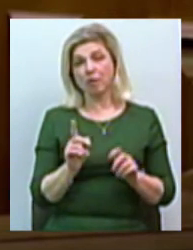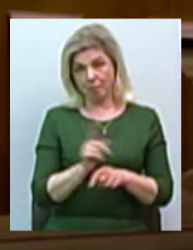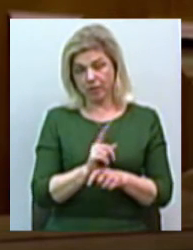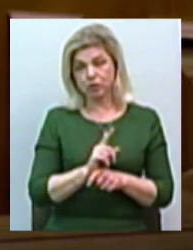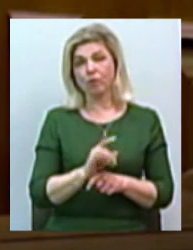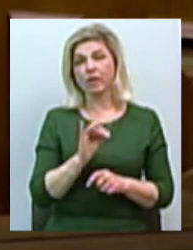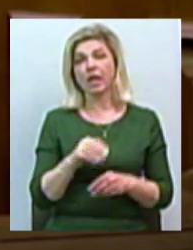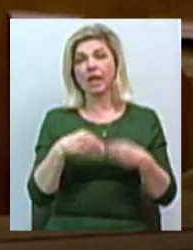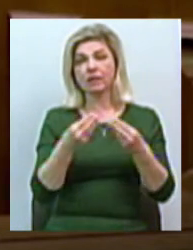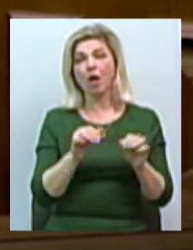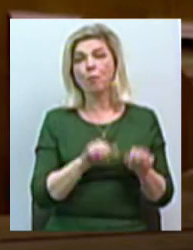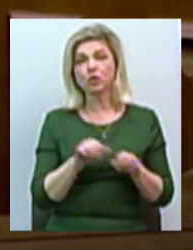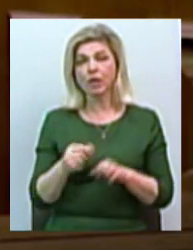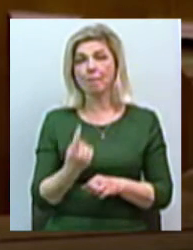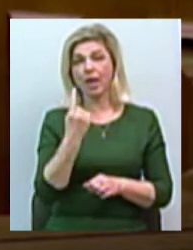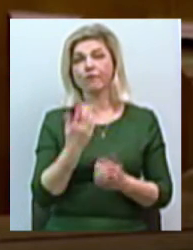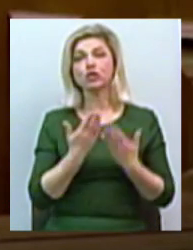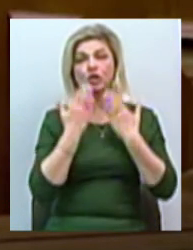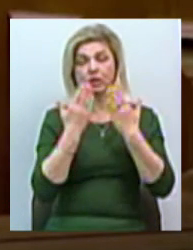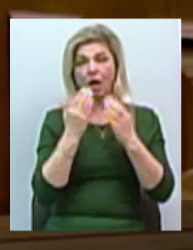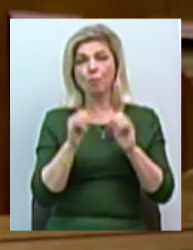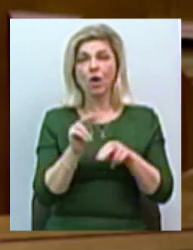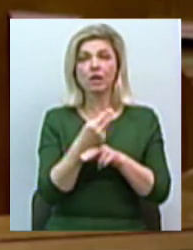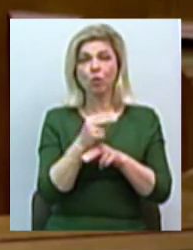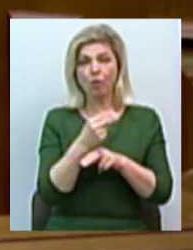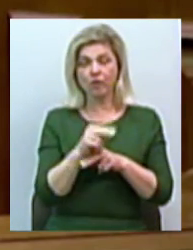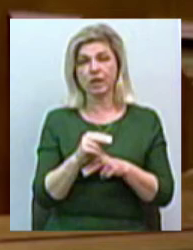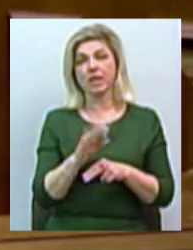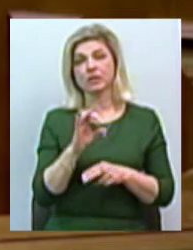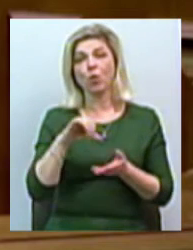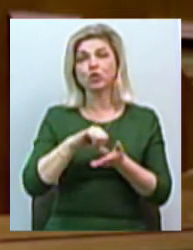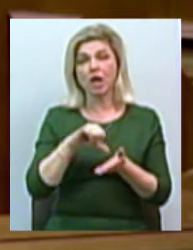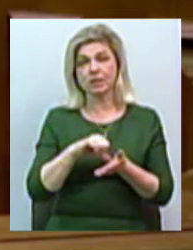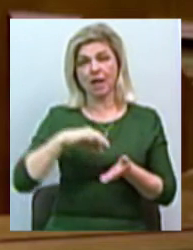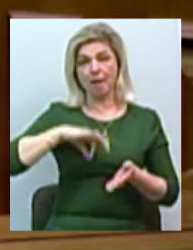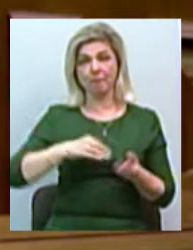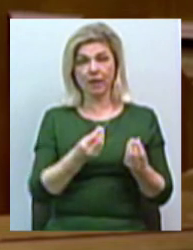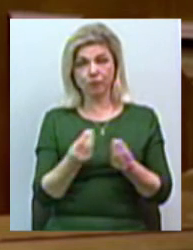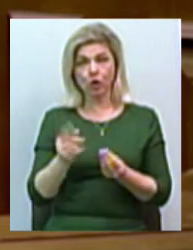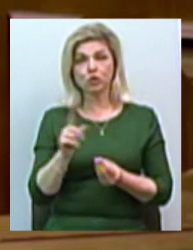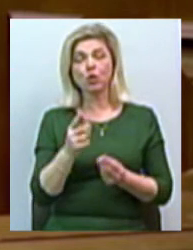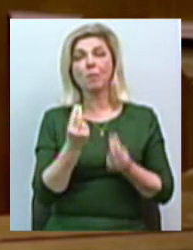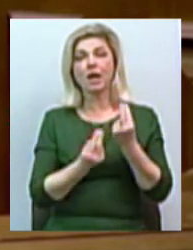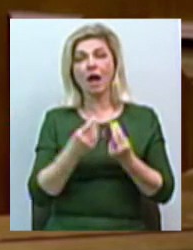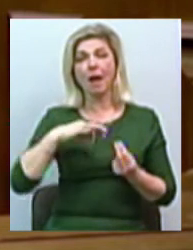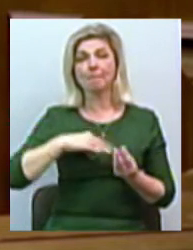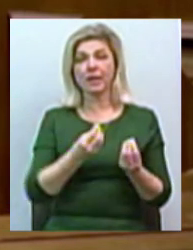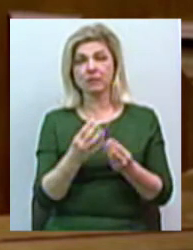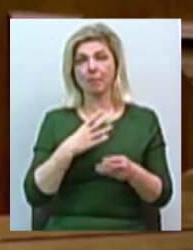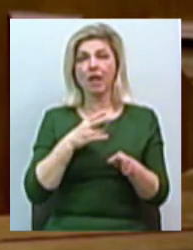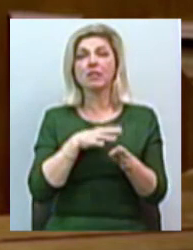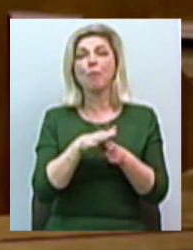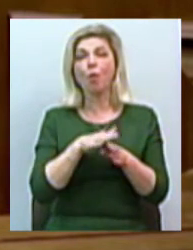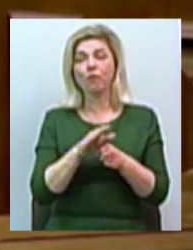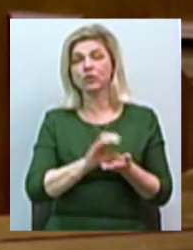першому читанні відкоригувати його згідно побажанням учасників ринку, і так, щоб гральний бізнес був саме наповнювачем